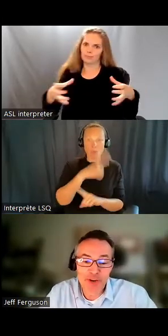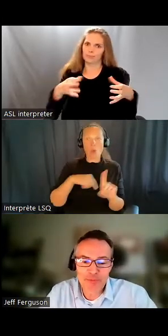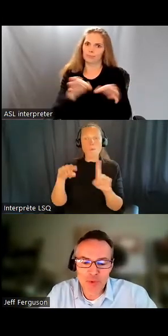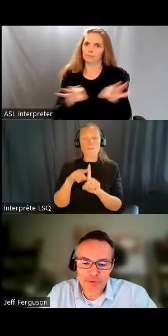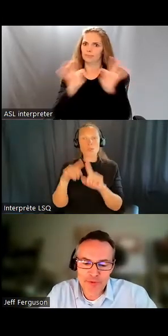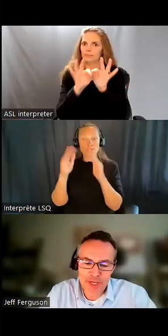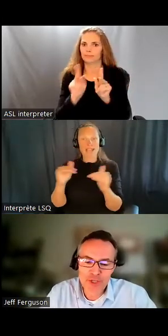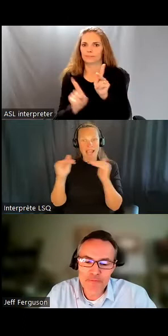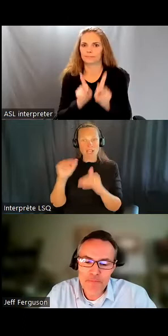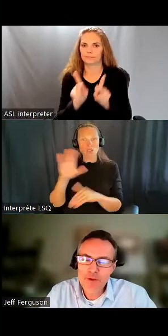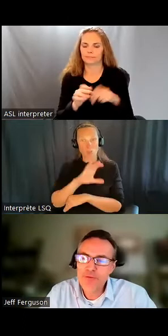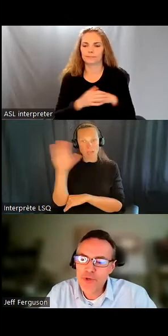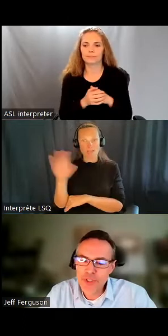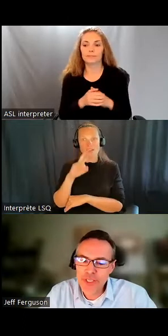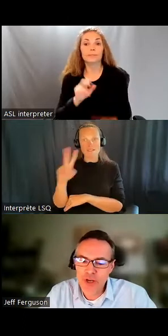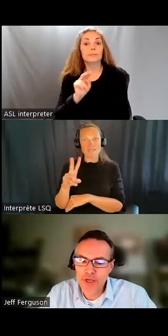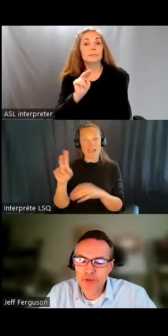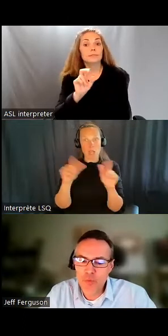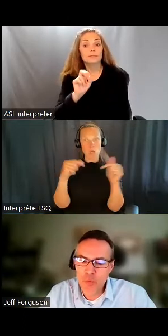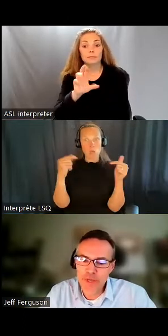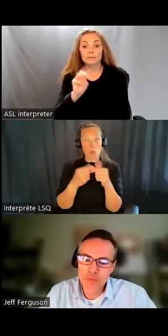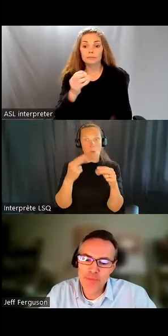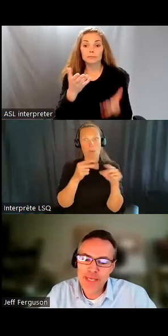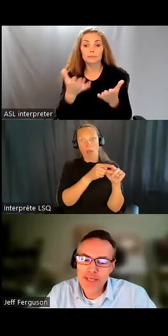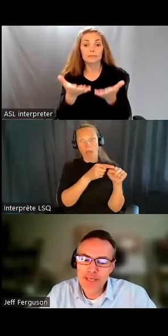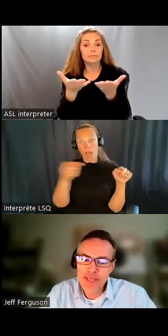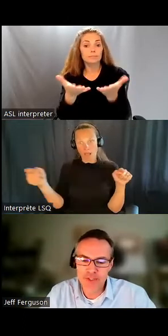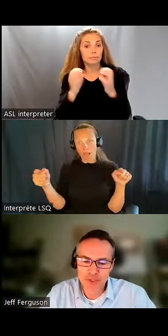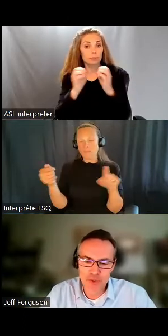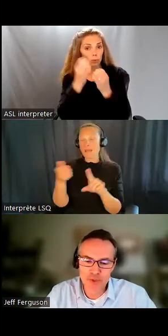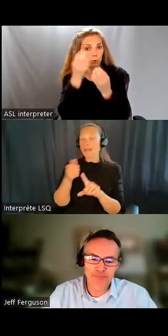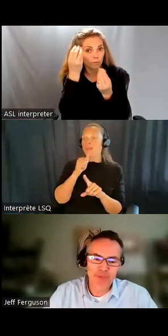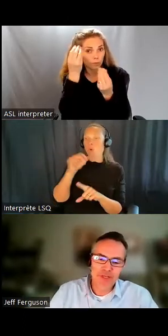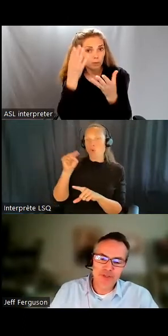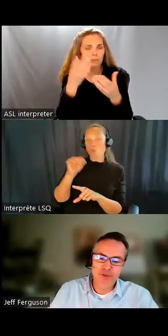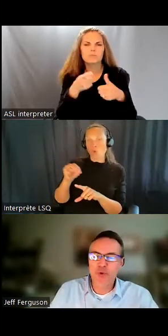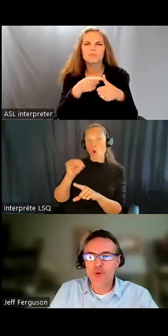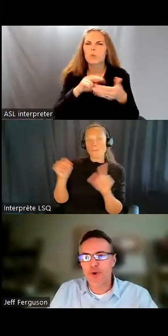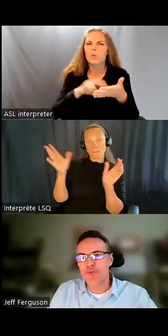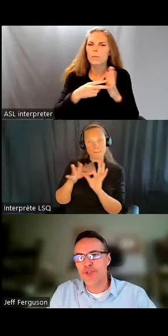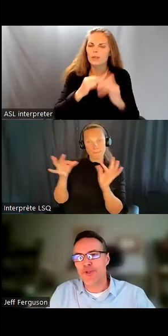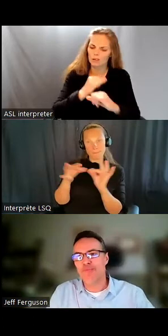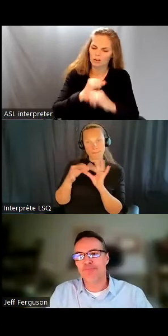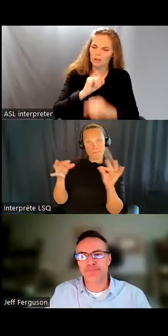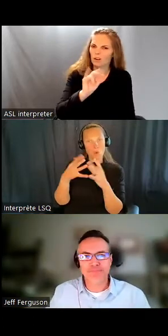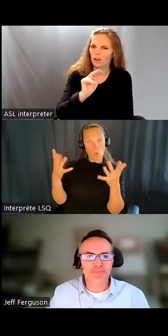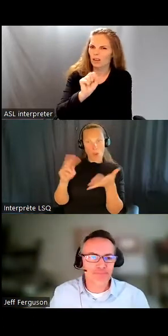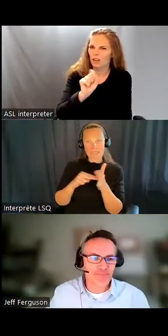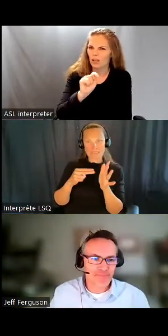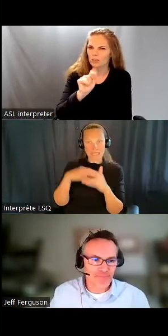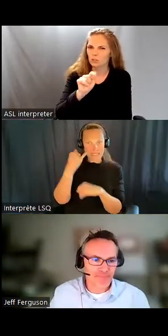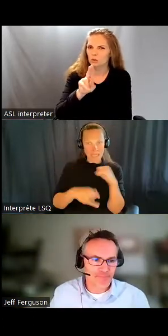groupe important de personnes. Donc, je vais demander à Norma de donner plus de renseignements. Tout d'abord, par ce qu'on entend par institution,